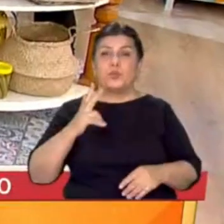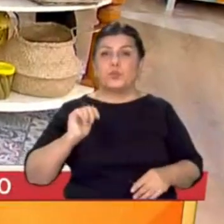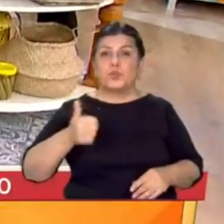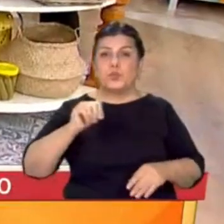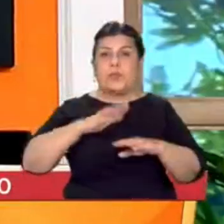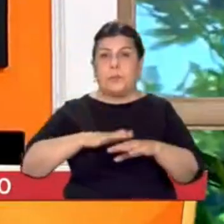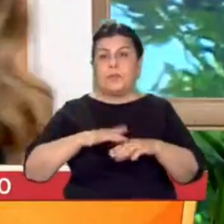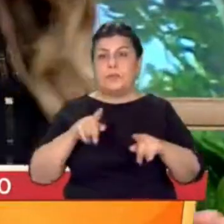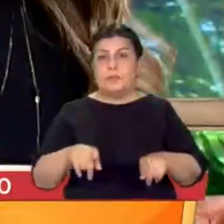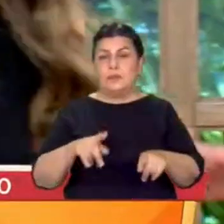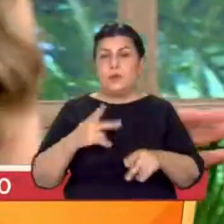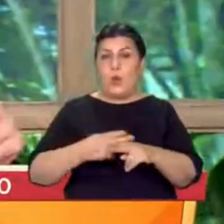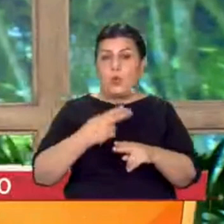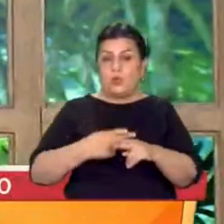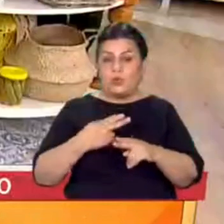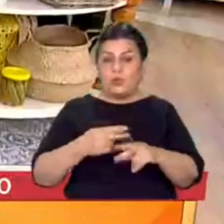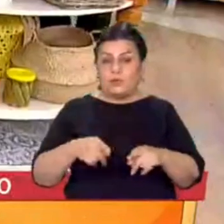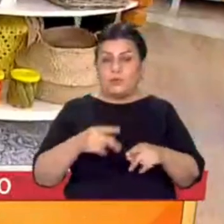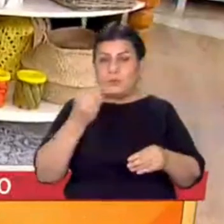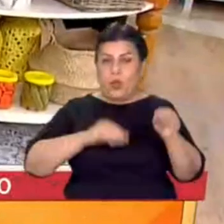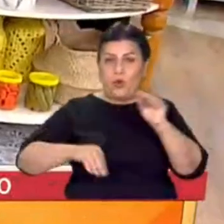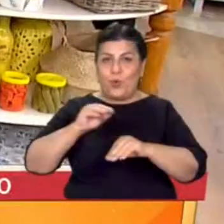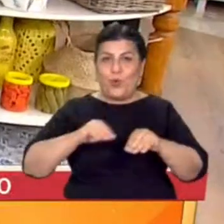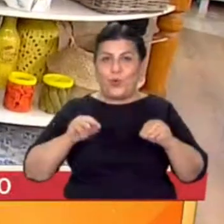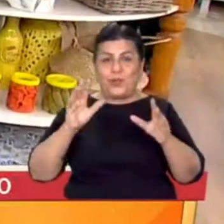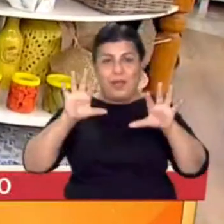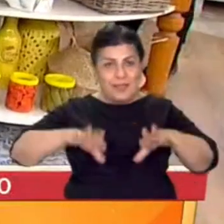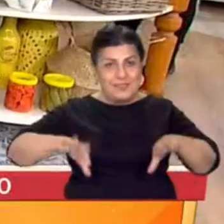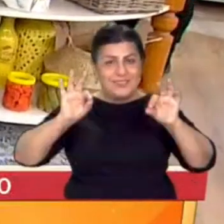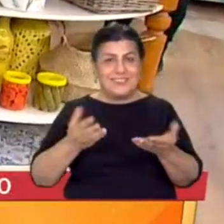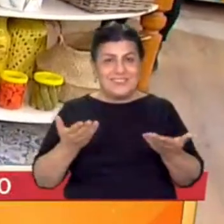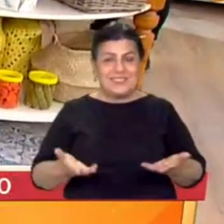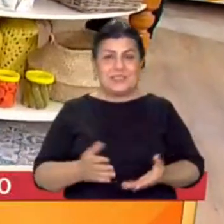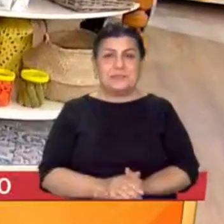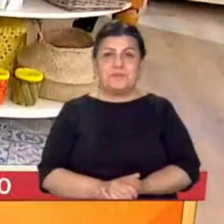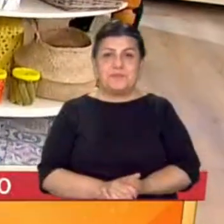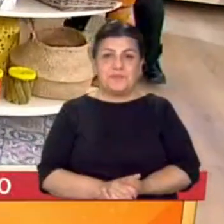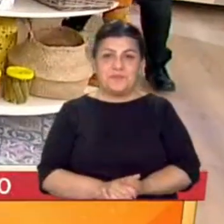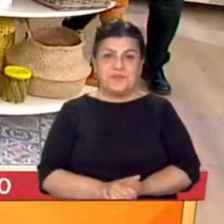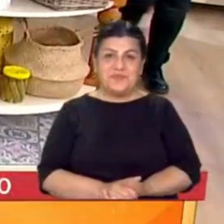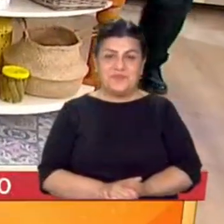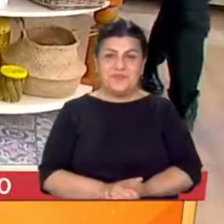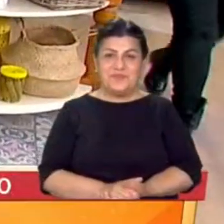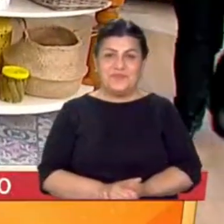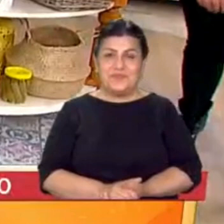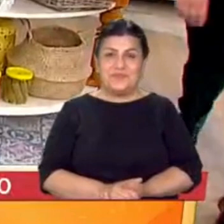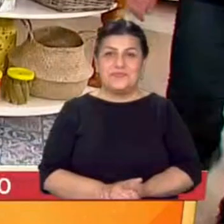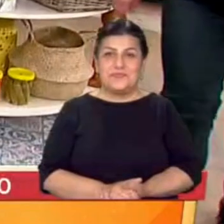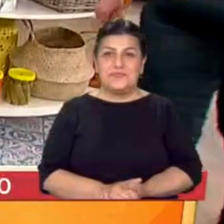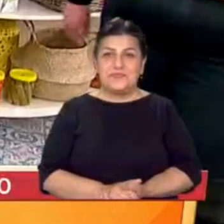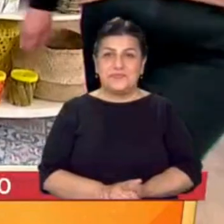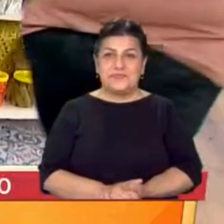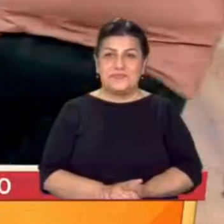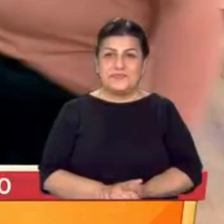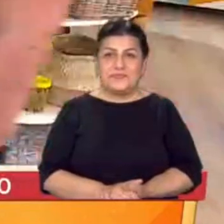yapılabilir. Burada örnek bir menü oluşturduk. Ben o tarafa geliyorum ama umarım sıkıntı yok. zaman ben ortaya geliyorum. Direkt sen de böyle gel, böyle evet.